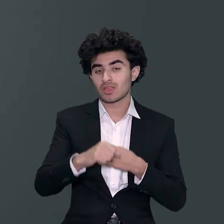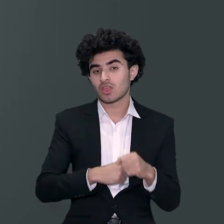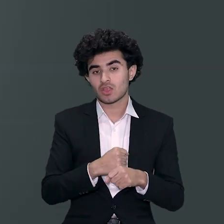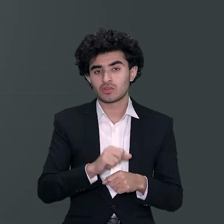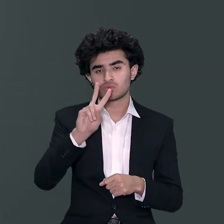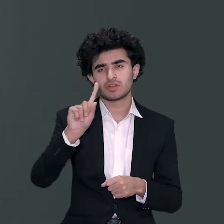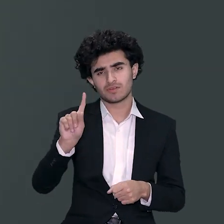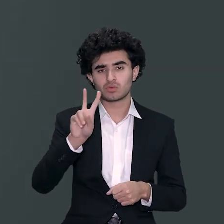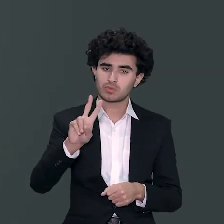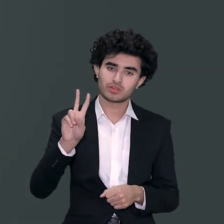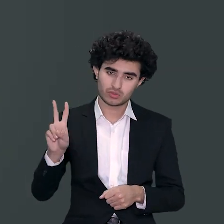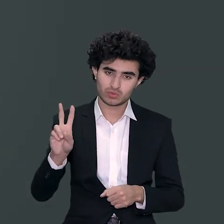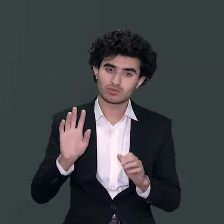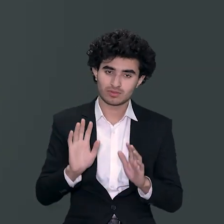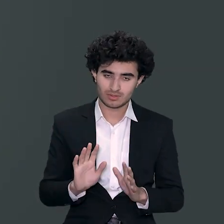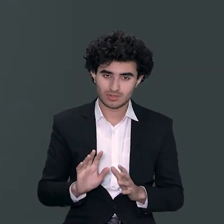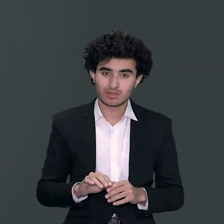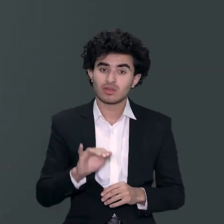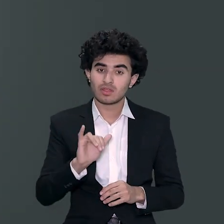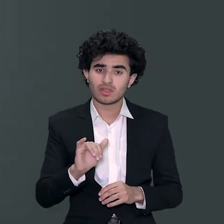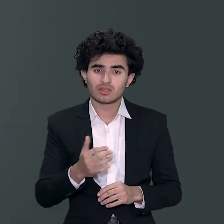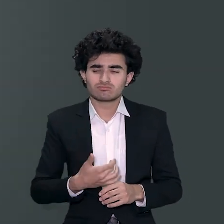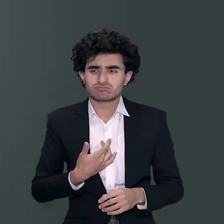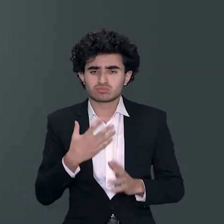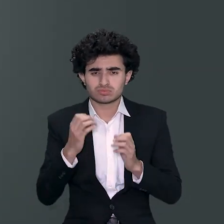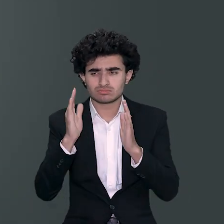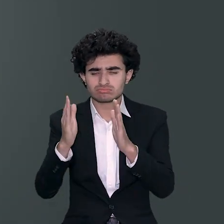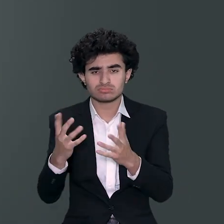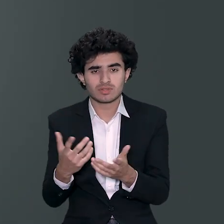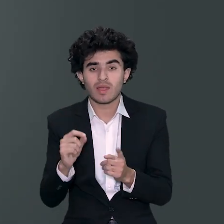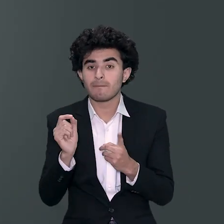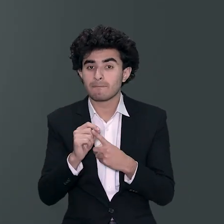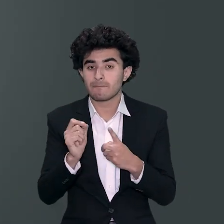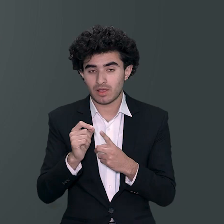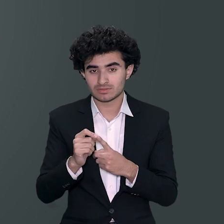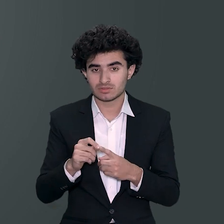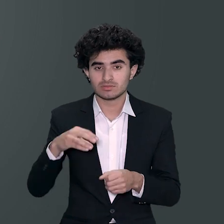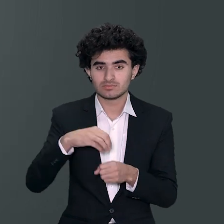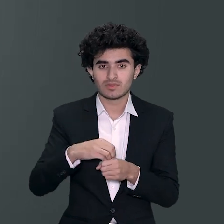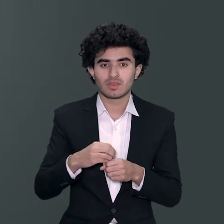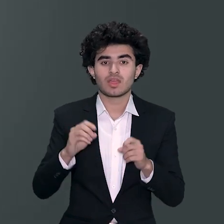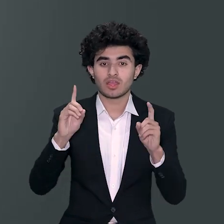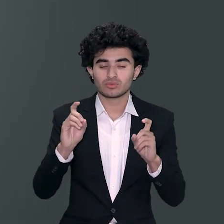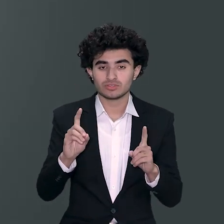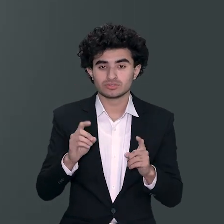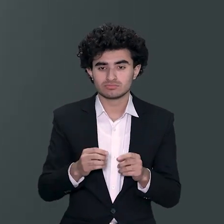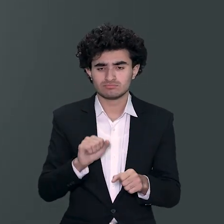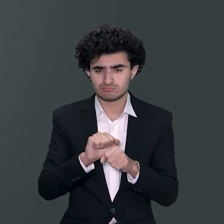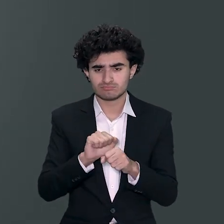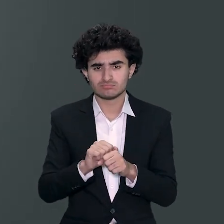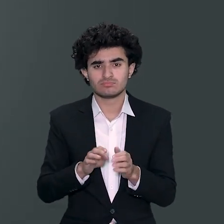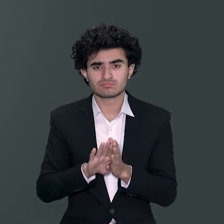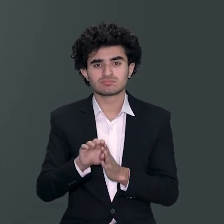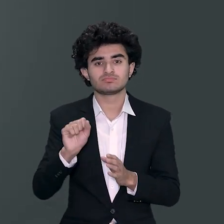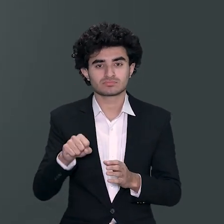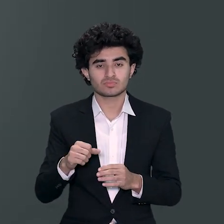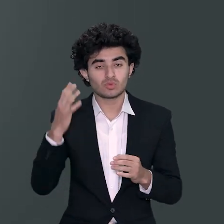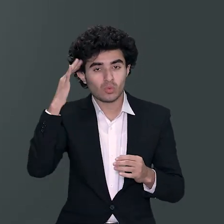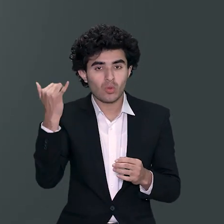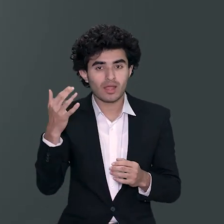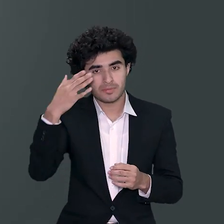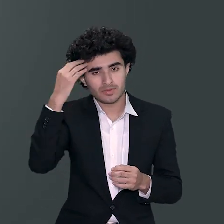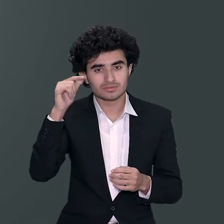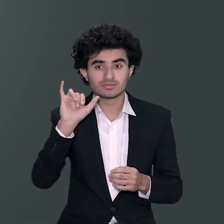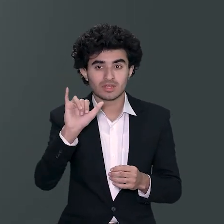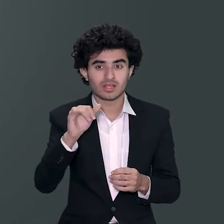اس بچے کی میری ایج اس وقت 21 سے 22 سال ہے جو اس objective پہ شروع ہو گیا کہ اب ہم نے پاکستان میں